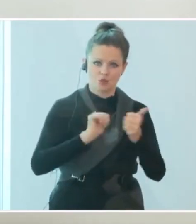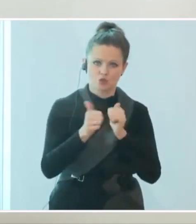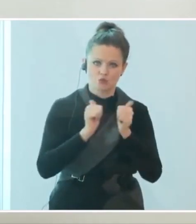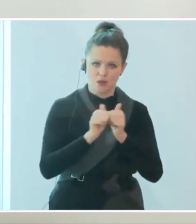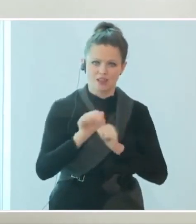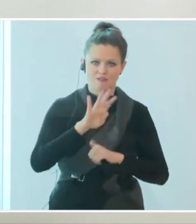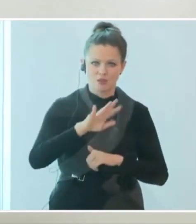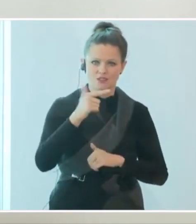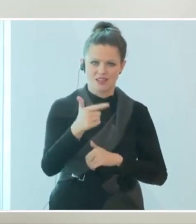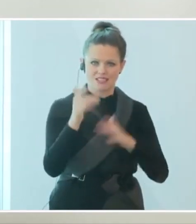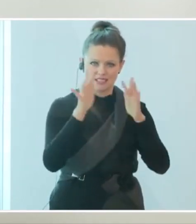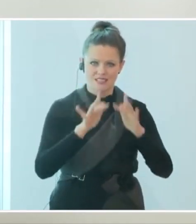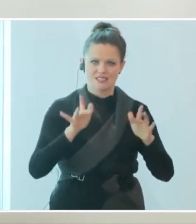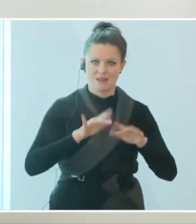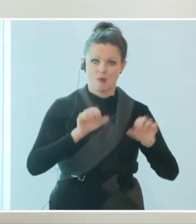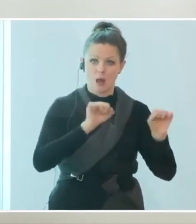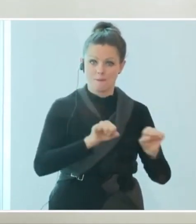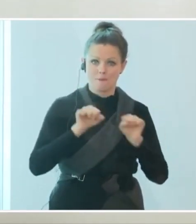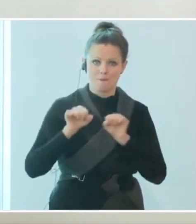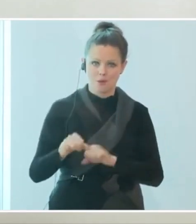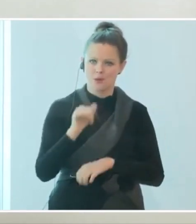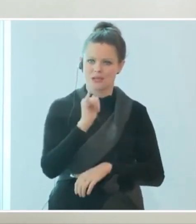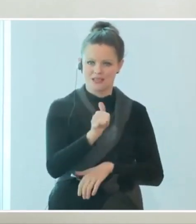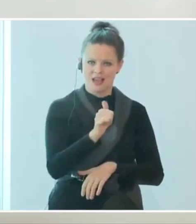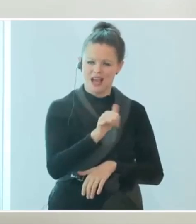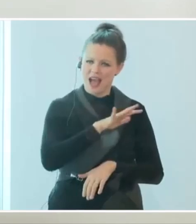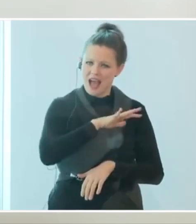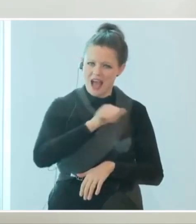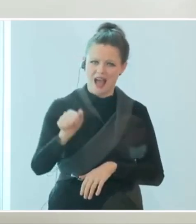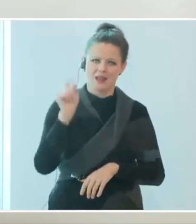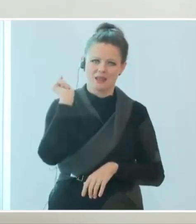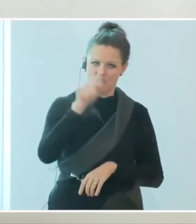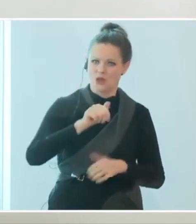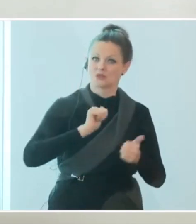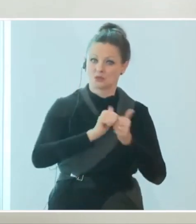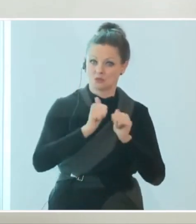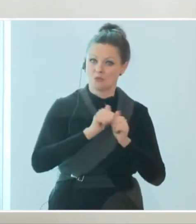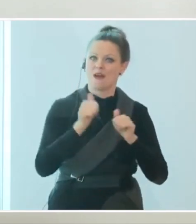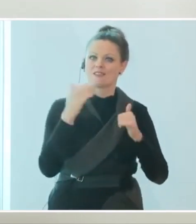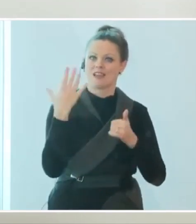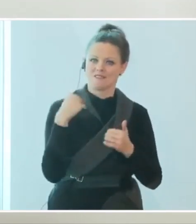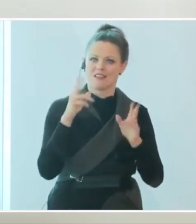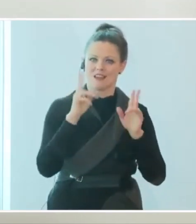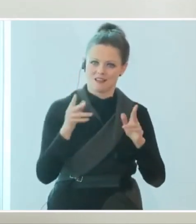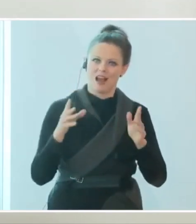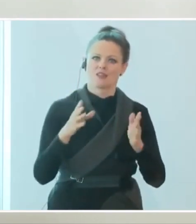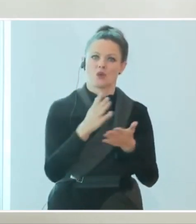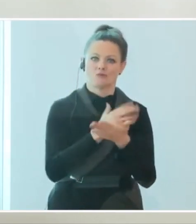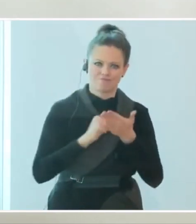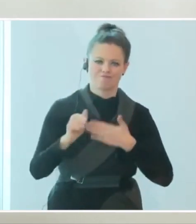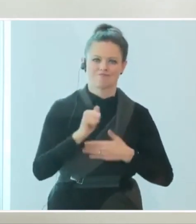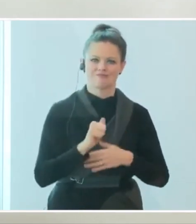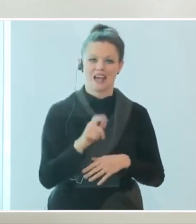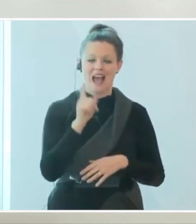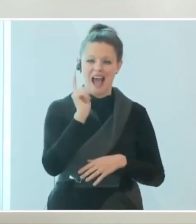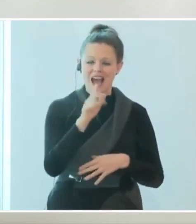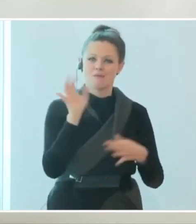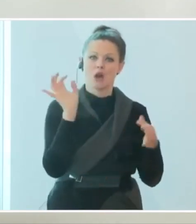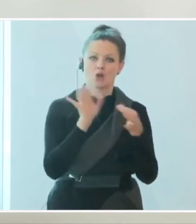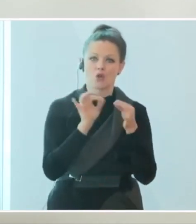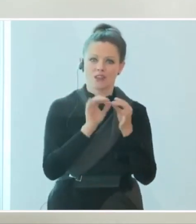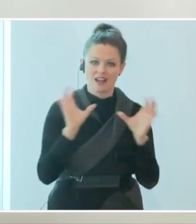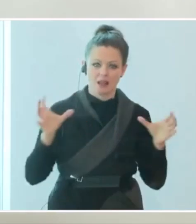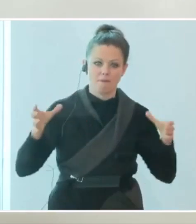.12. wird es möglich sein, alle Outdoor-Sportarten wieder zu nutzen, bloß nicht für Kontakt- oder